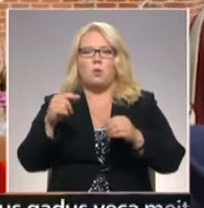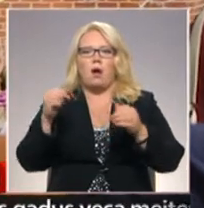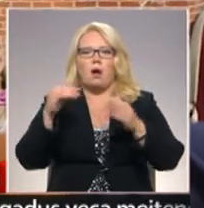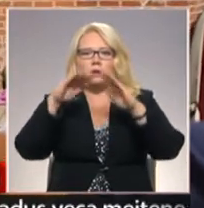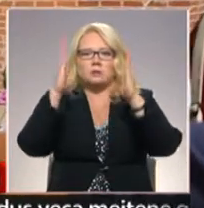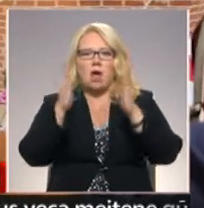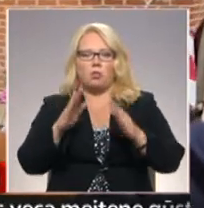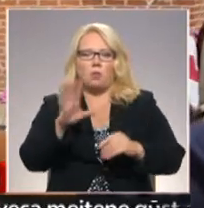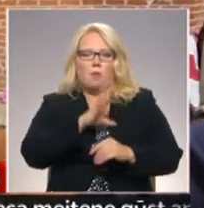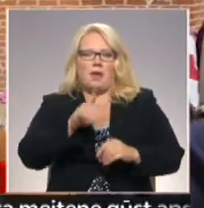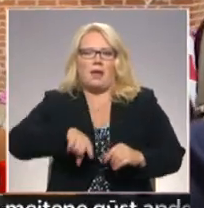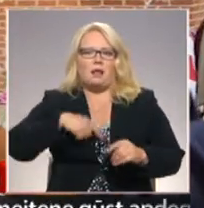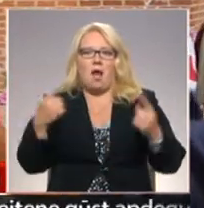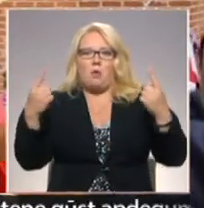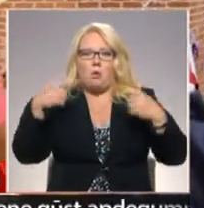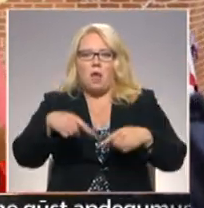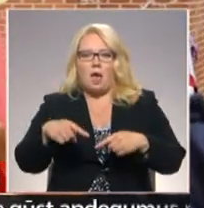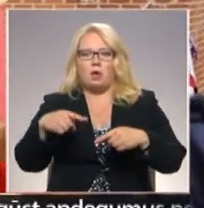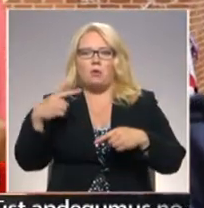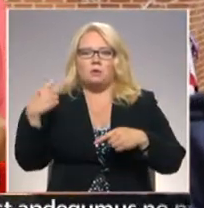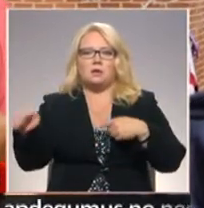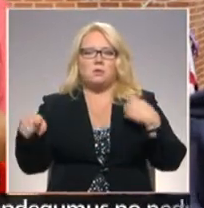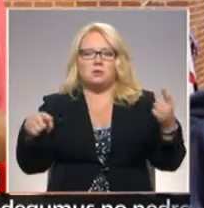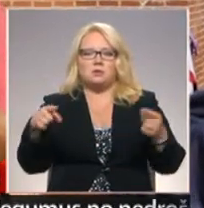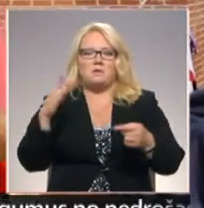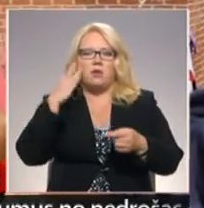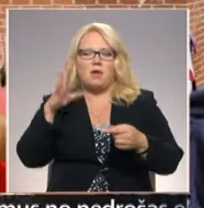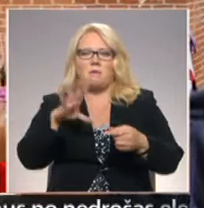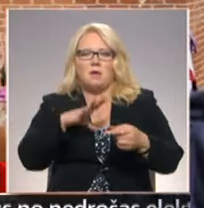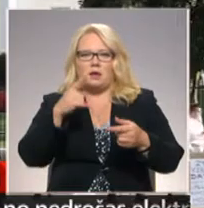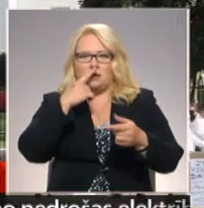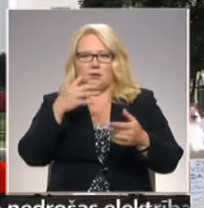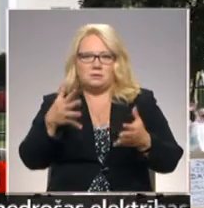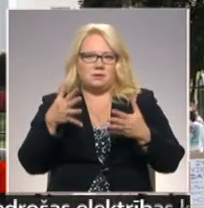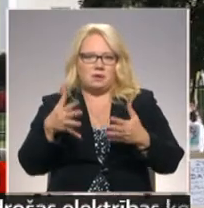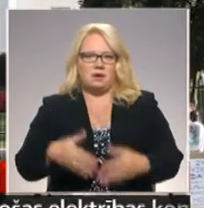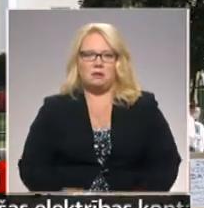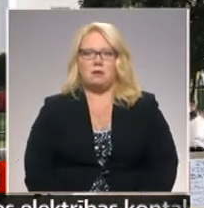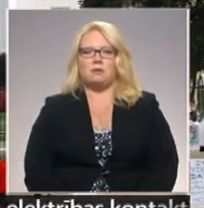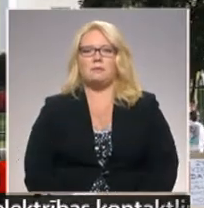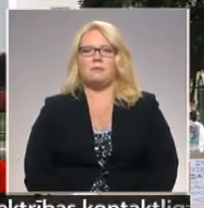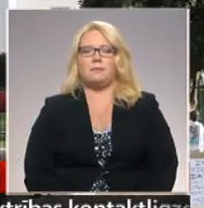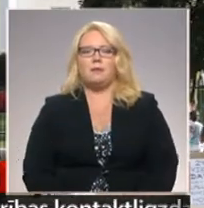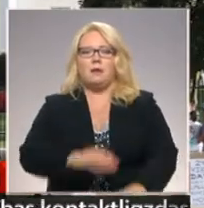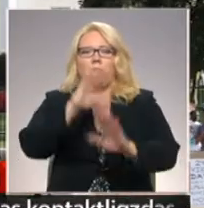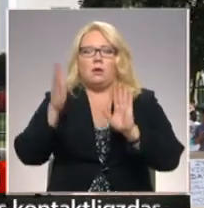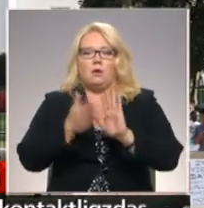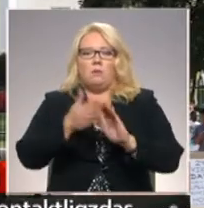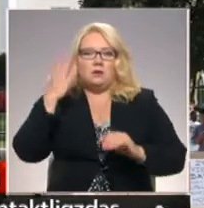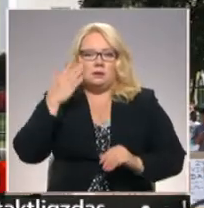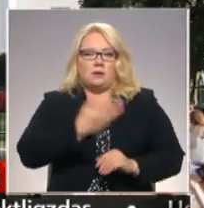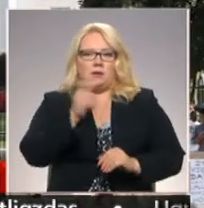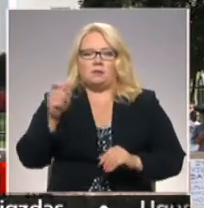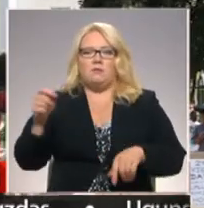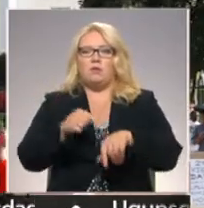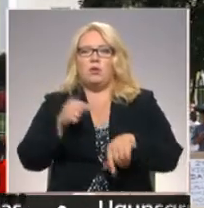bija jau ilgāk laiku. Pretējās pusēs viedokļu kļuva arvien izteiktāki. Kopējais Amerikas iedzīvotāji